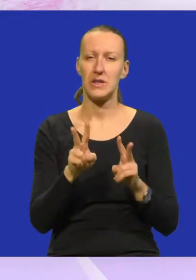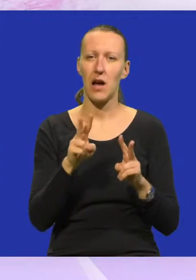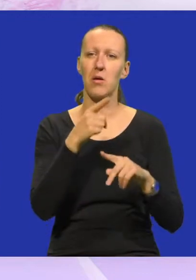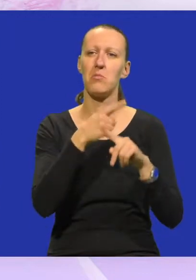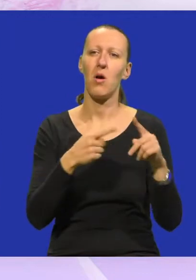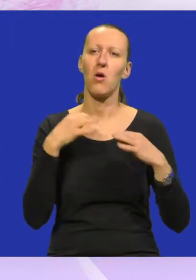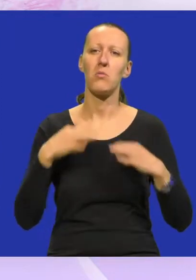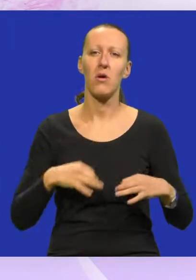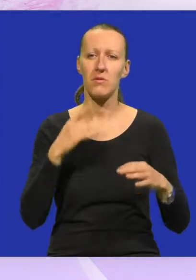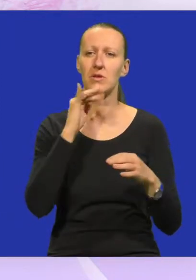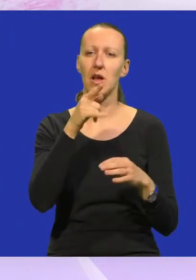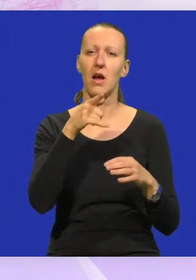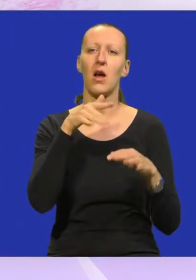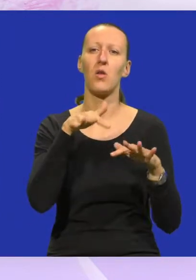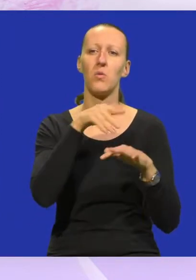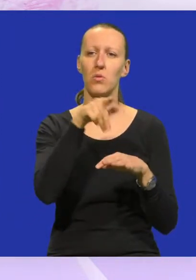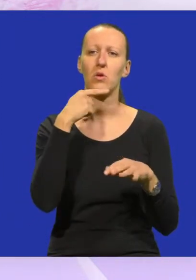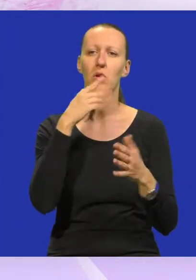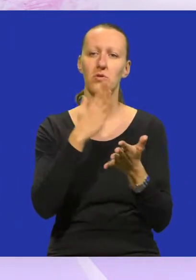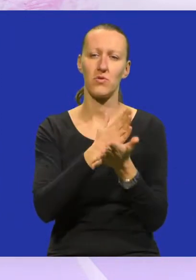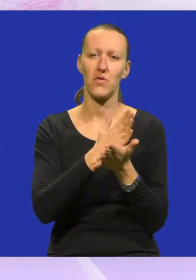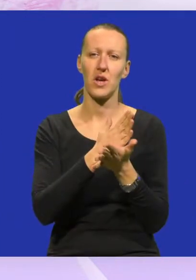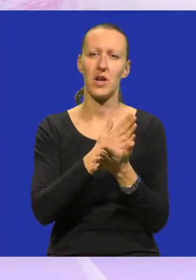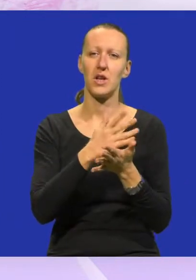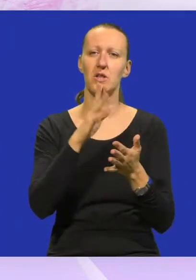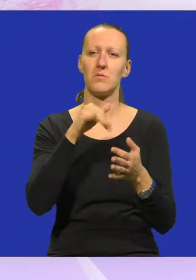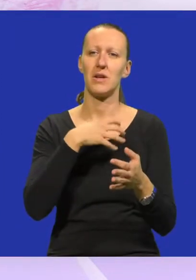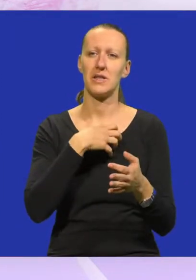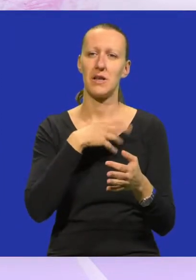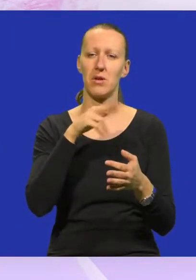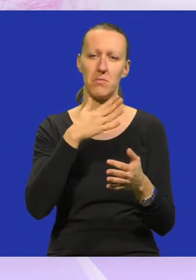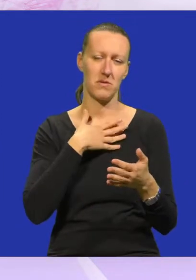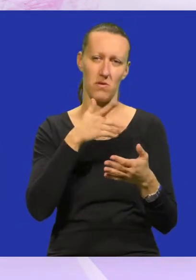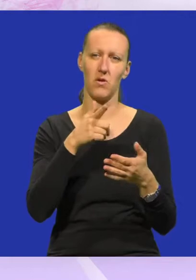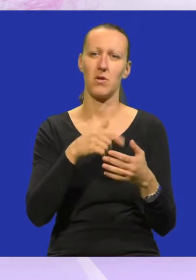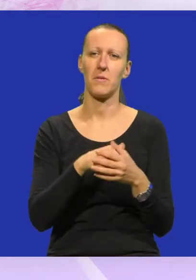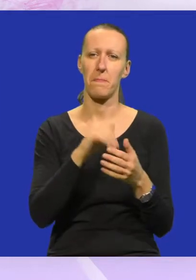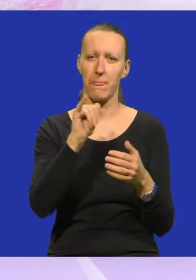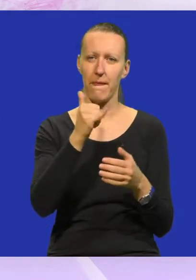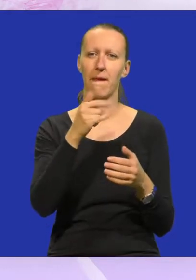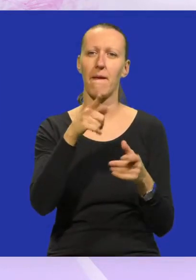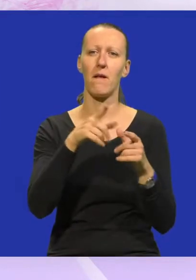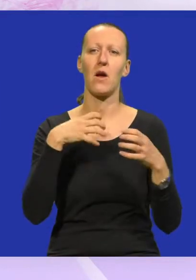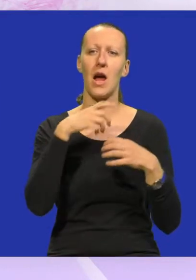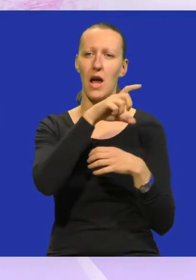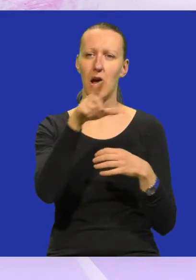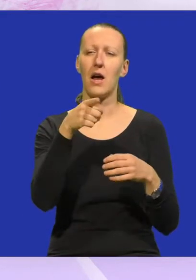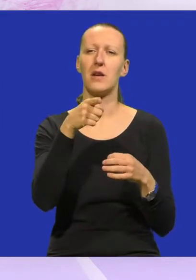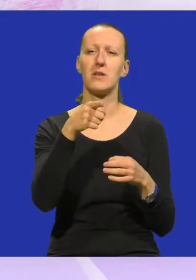poluprofesionalci obzorom na količinu predstav koje su već iza sebe imaju u svom kurikulumu. Pa da, dakle, u predstavi